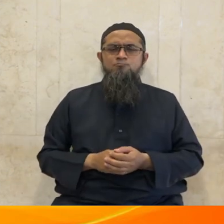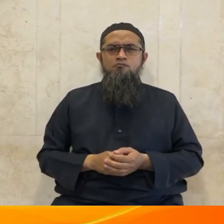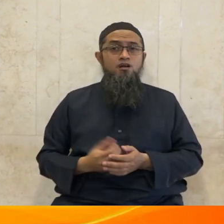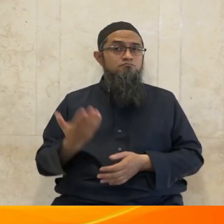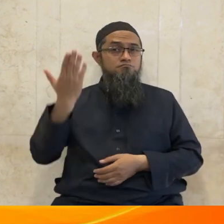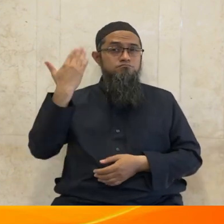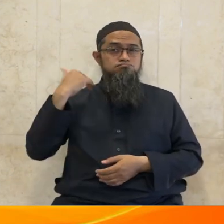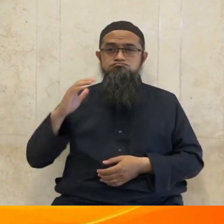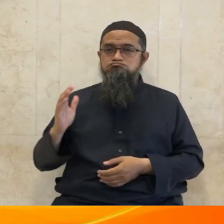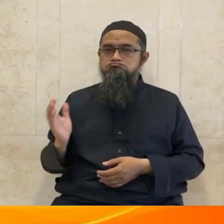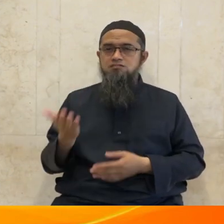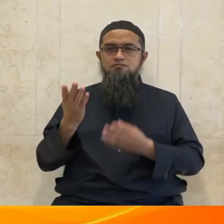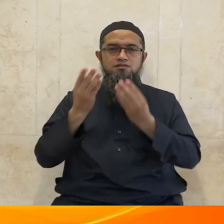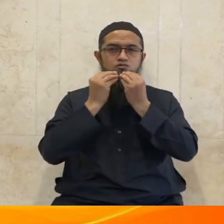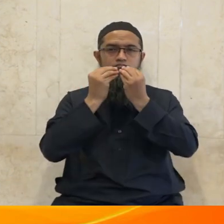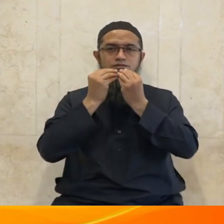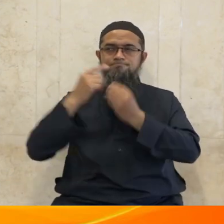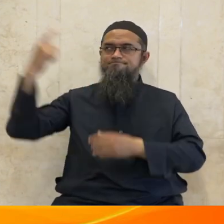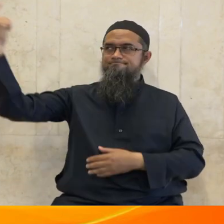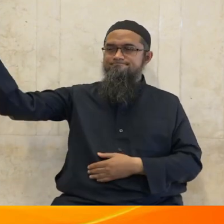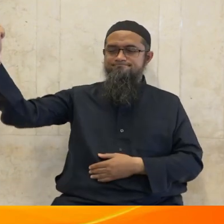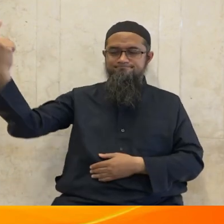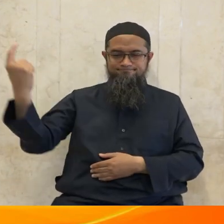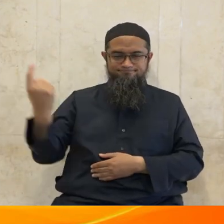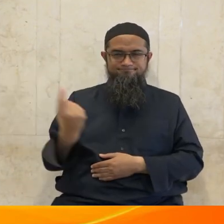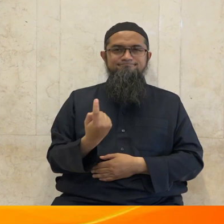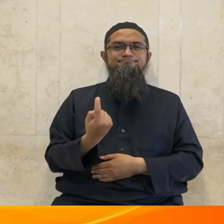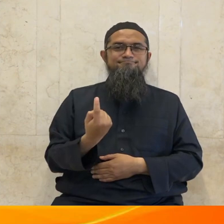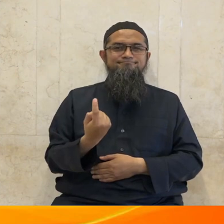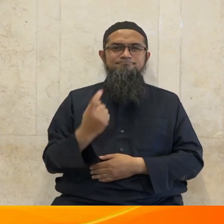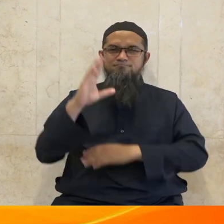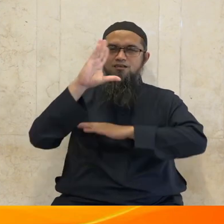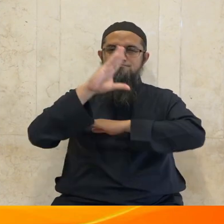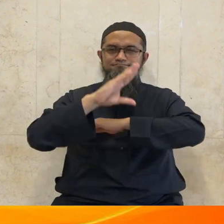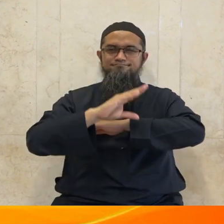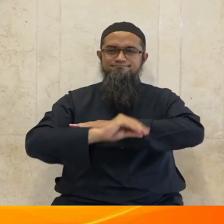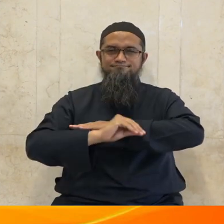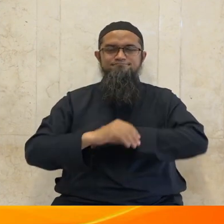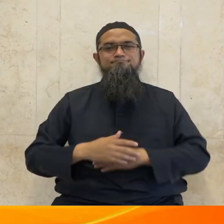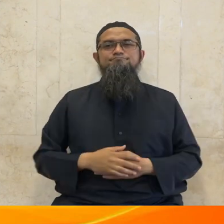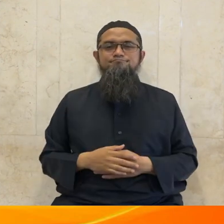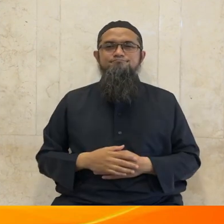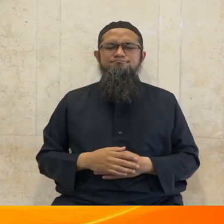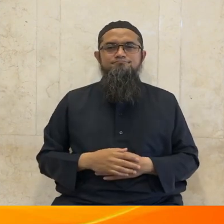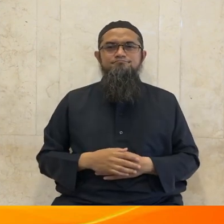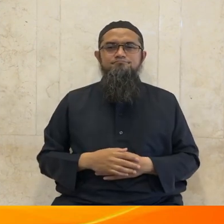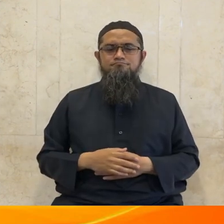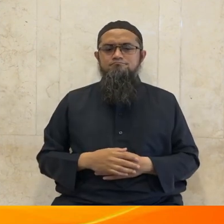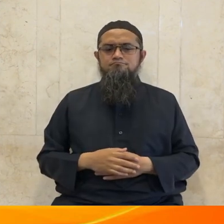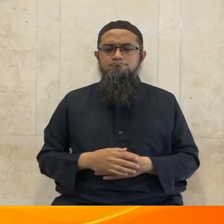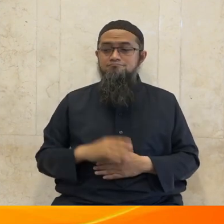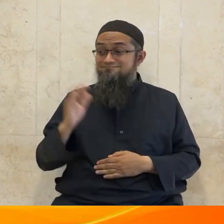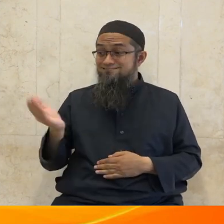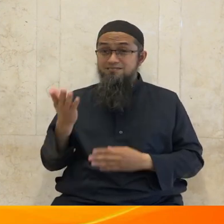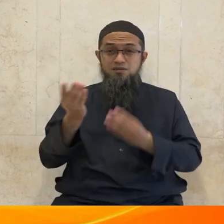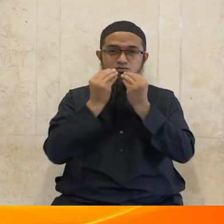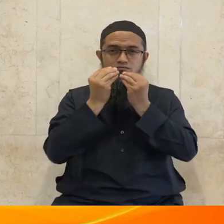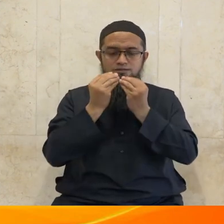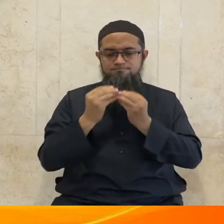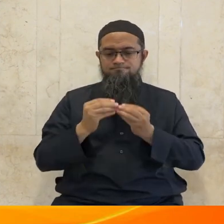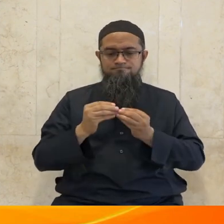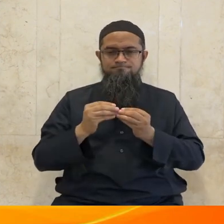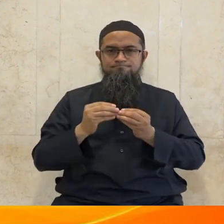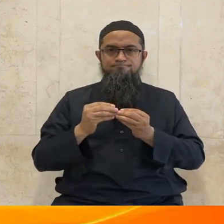kemudian Rasulullah bangkit dari tidurnya mengambil air wudhu tidak jauh dari tempatnya